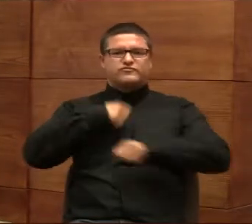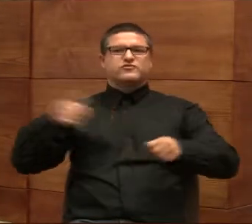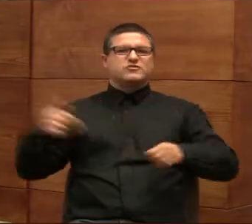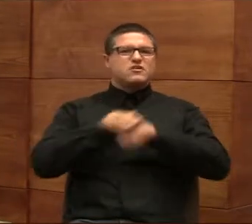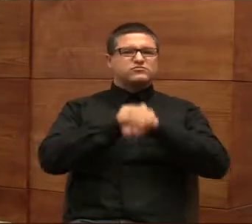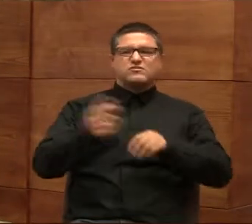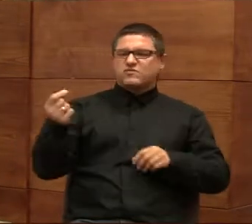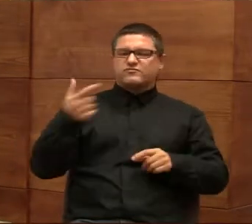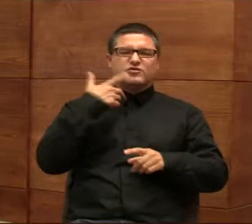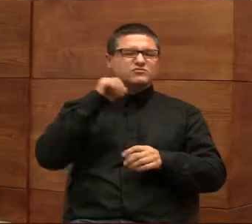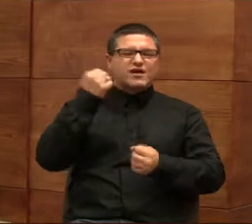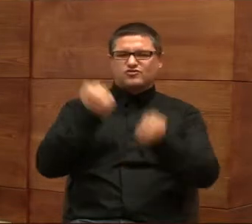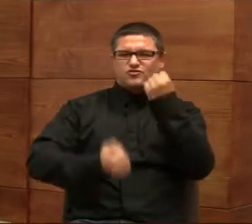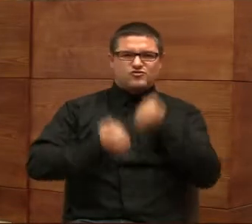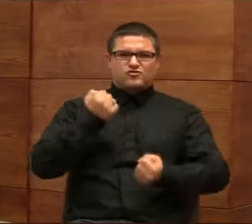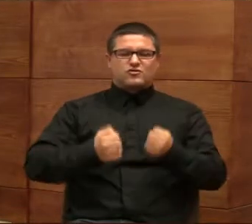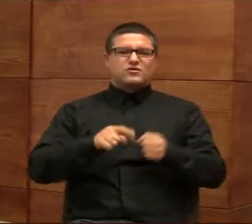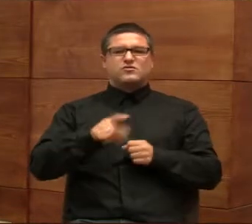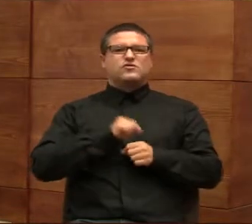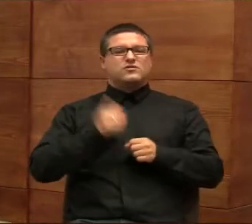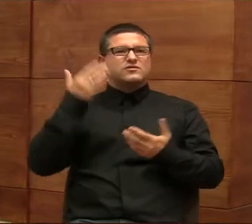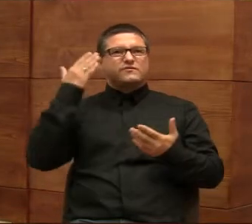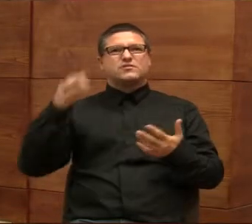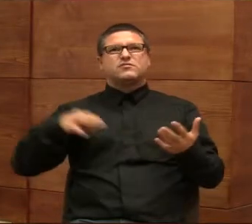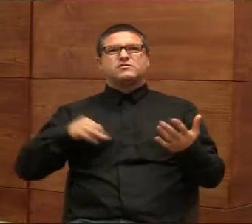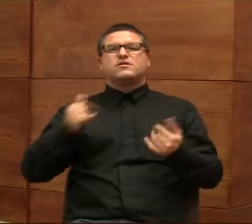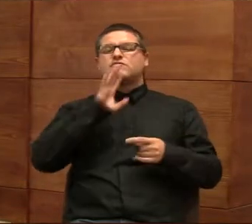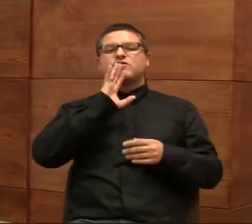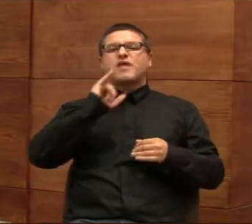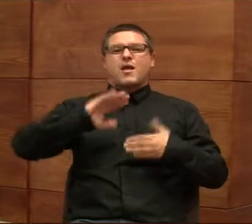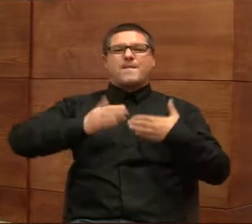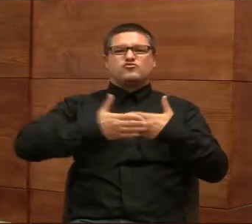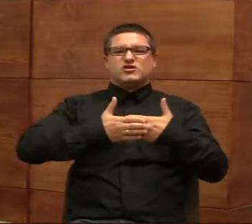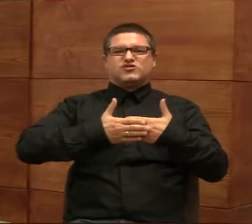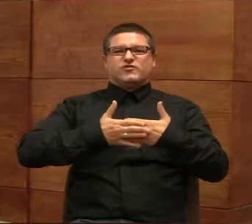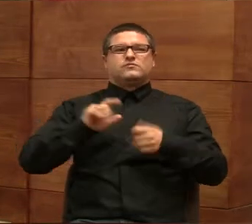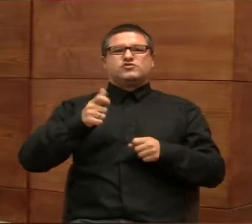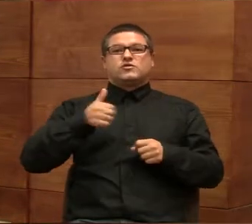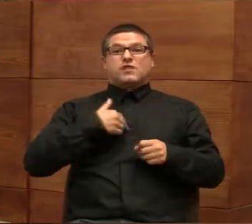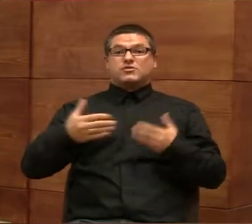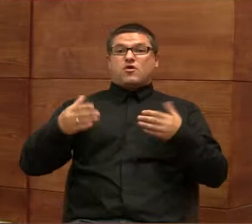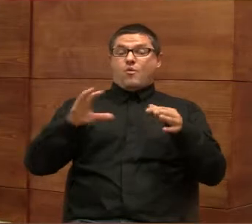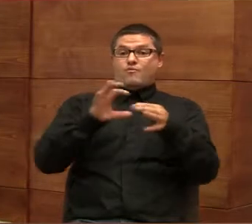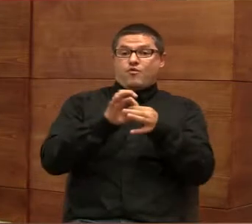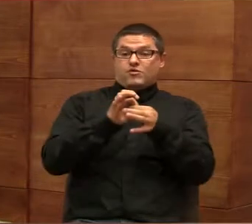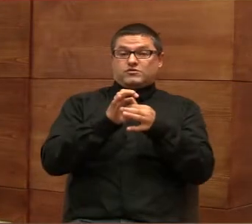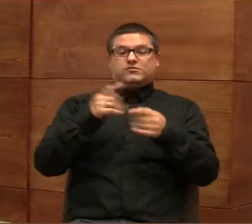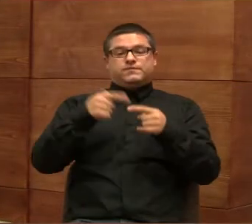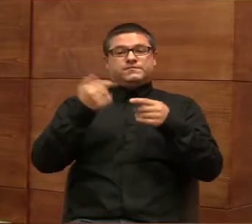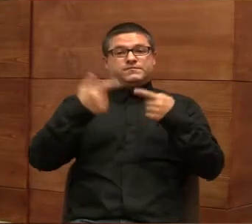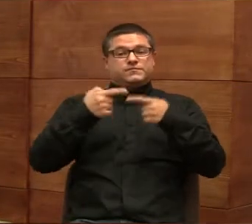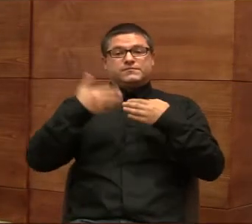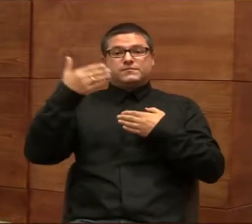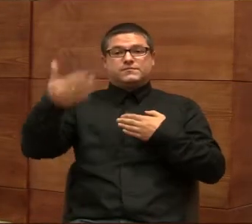partnerstwa są trudne, bo to jest, wiecie Państwo, trochę jak w małżeństwie, że coś nas łączy, może to z daleko idące